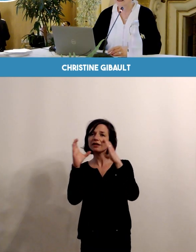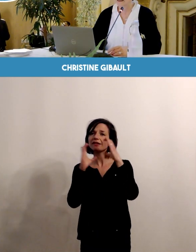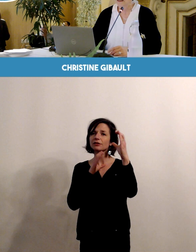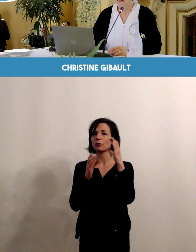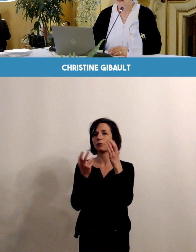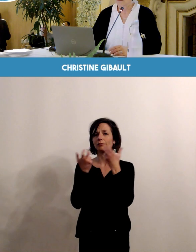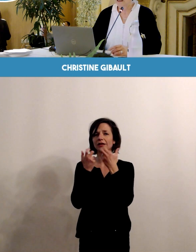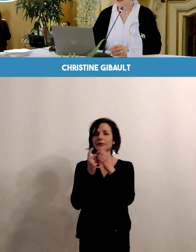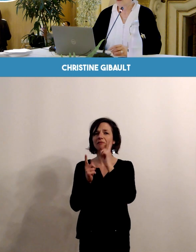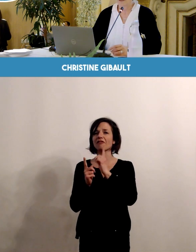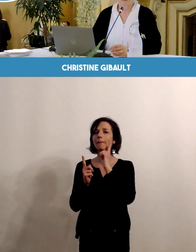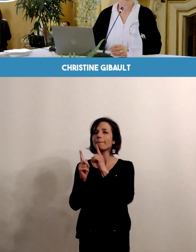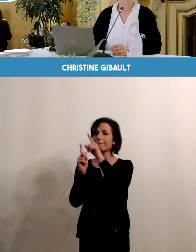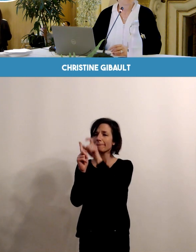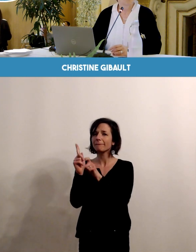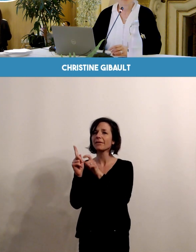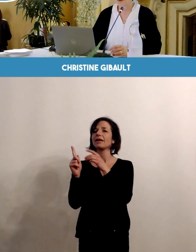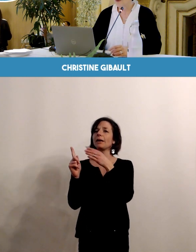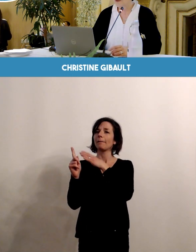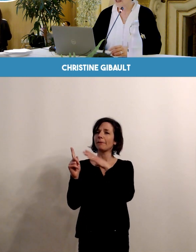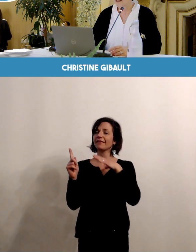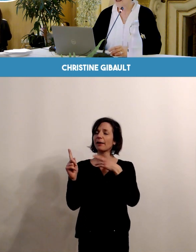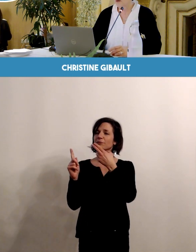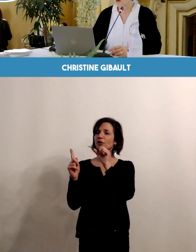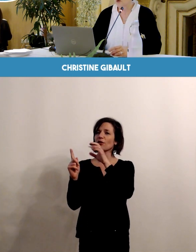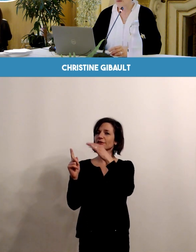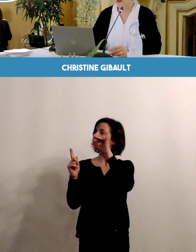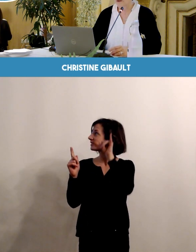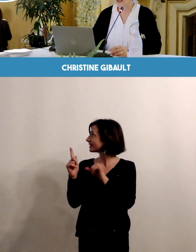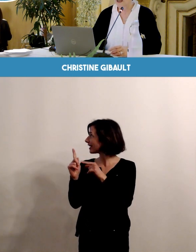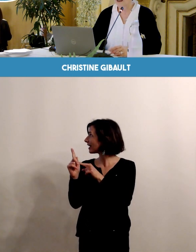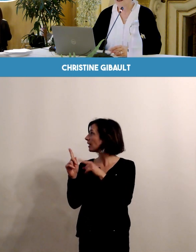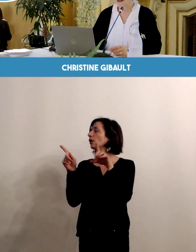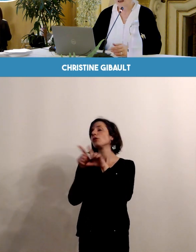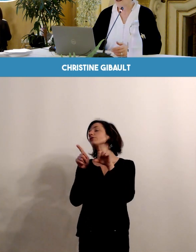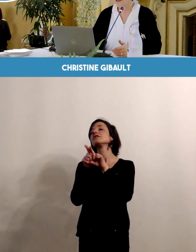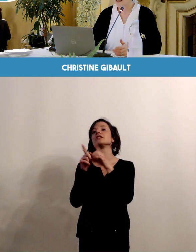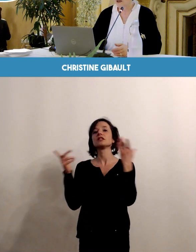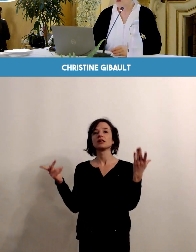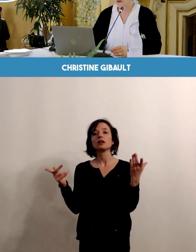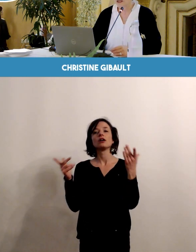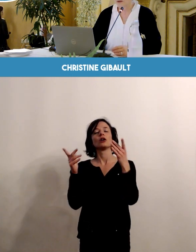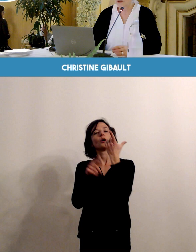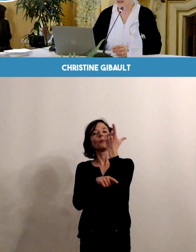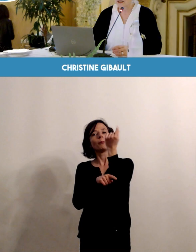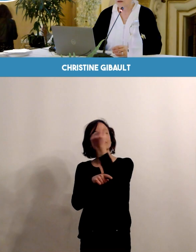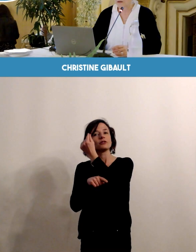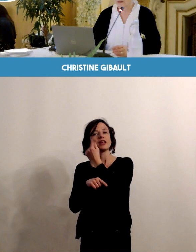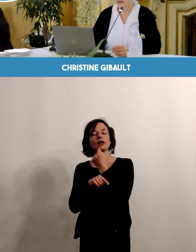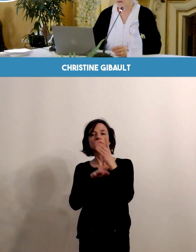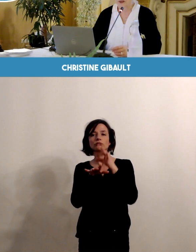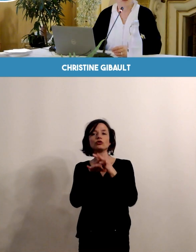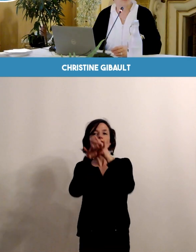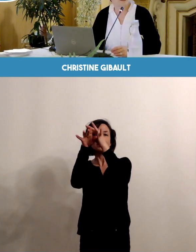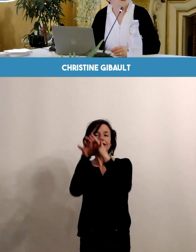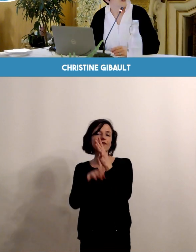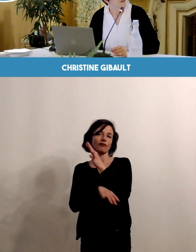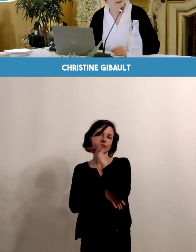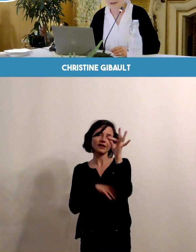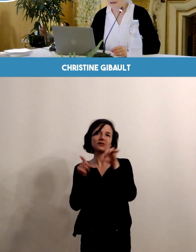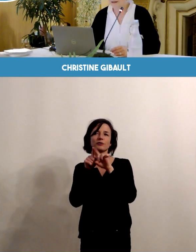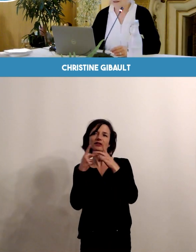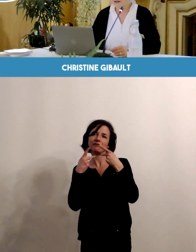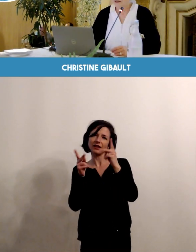Nancet, la faculté de médecine de l'université de Tours Partenaires, la ville et la mutualité française évidemment. Et puis